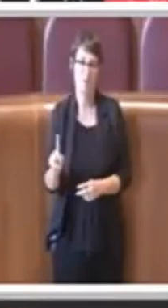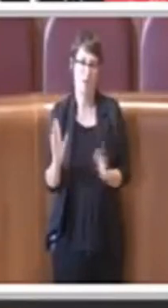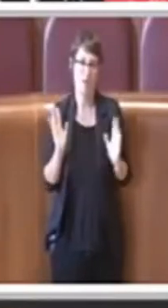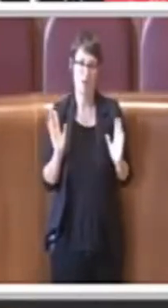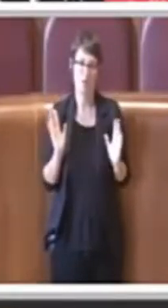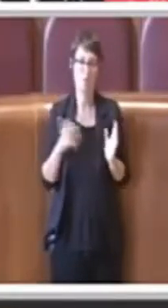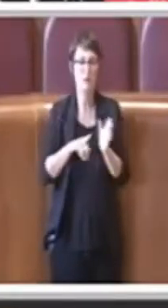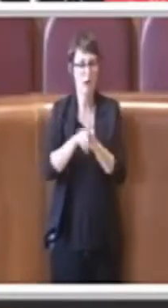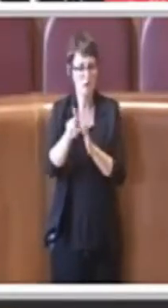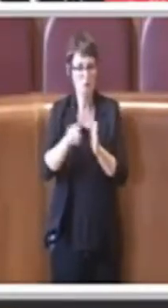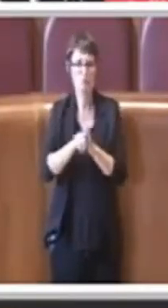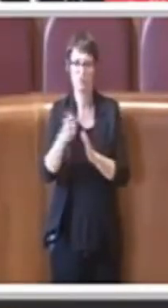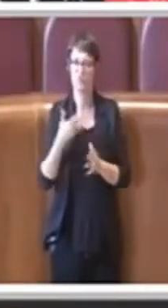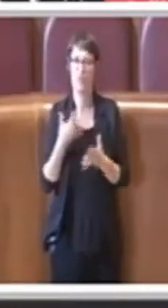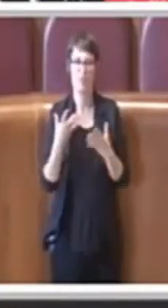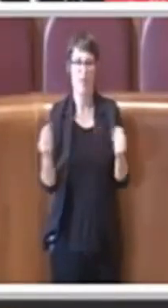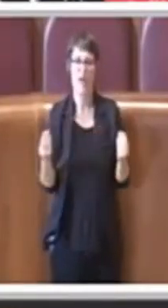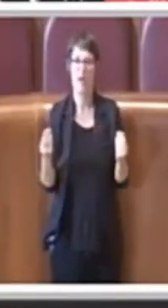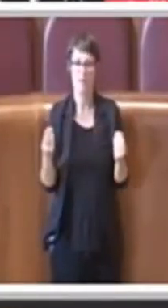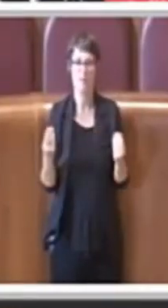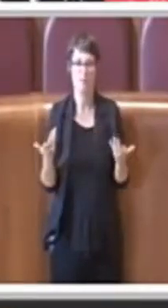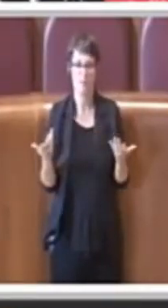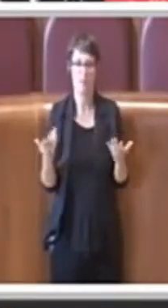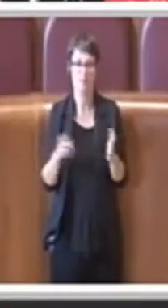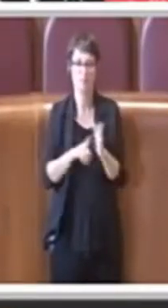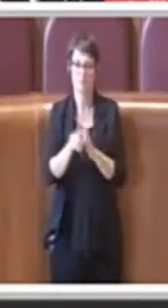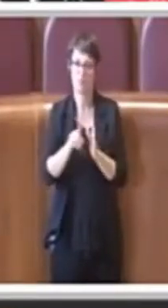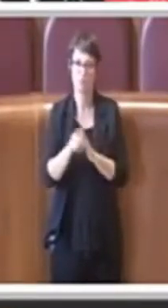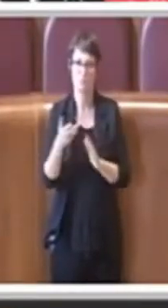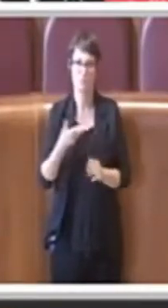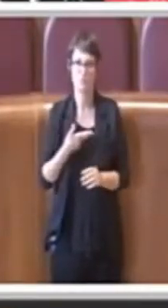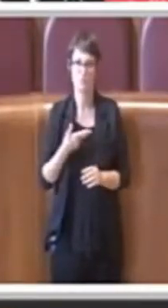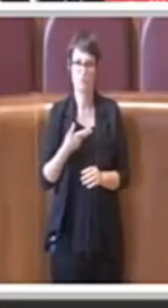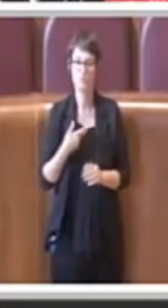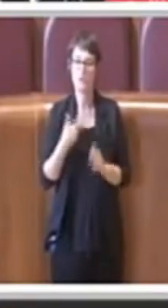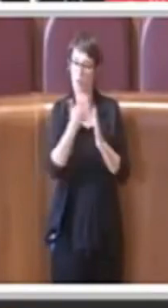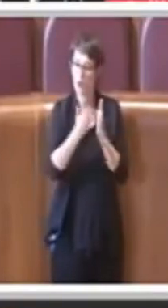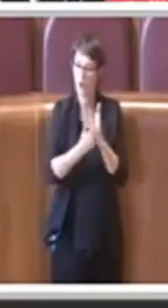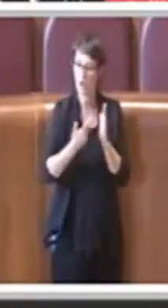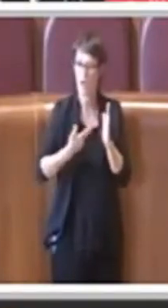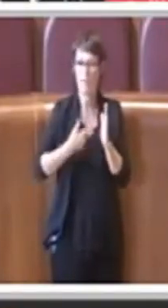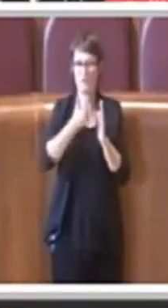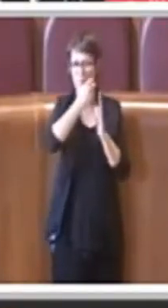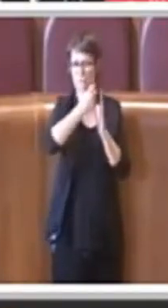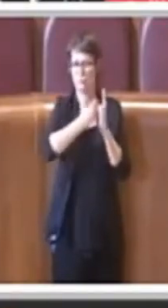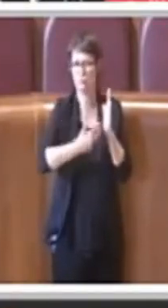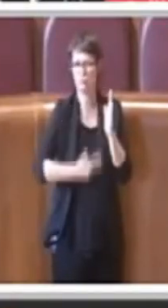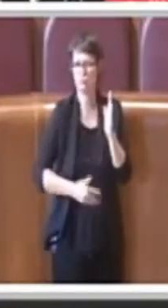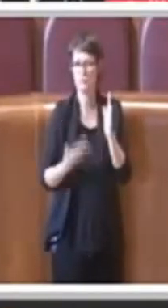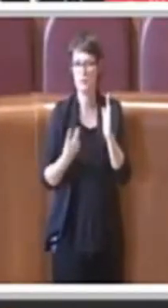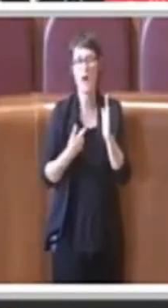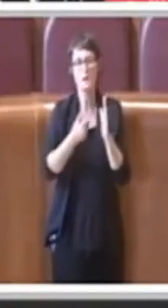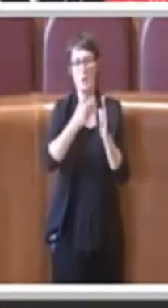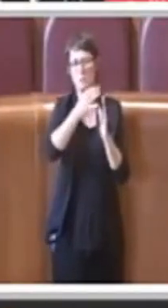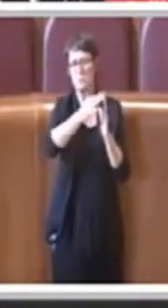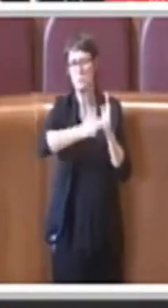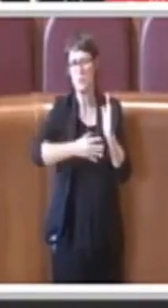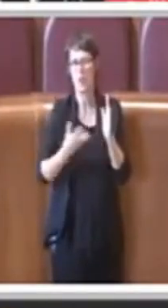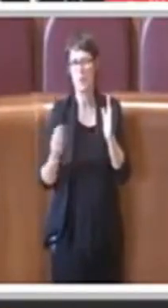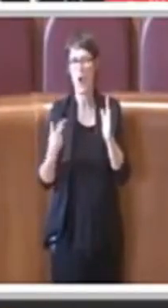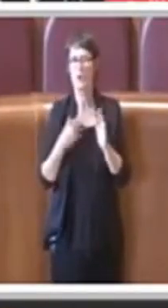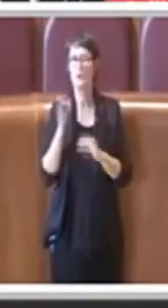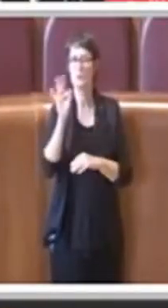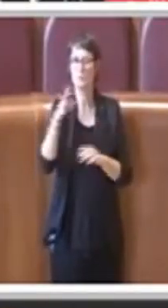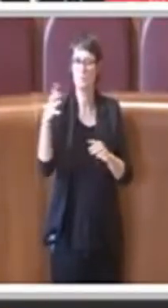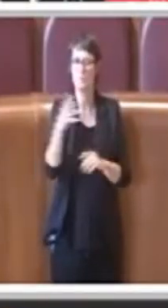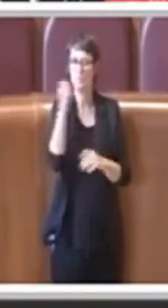Sono tanti i risultati che abbiamo raggiunto, avevamo nel programma una serie di punti, molti sono stati raggiunti, tante cose che si proiettano